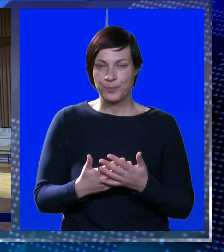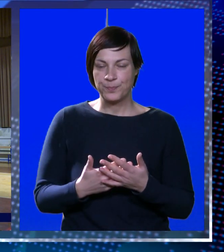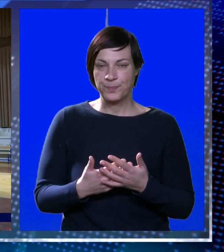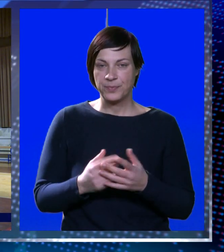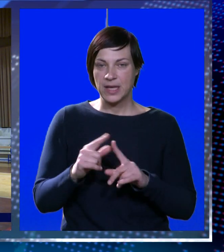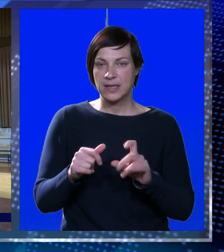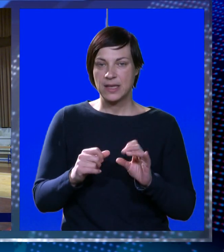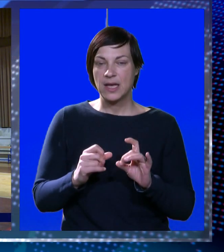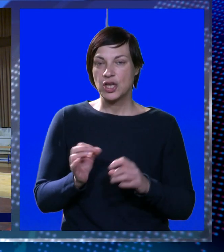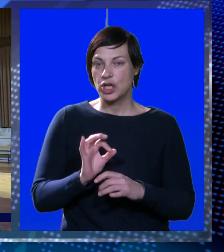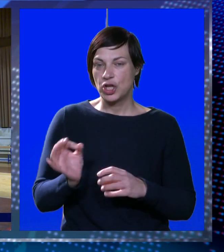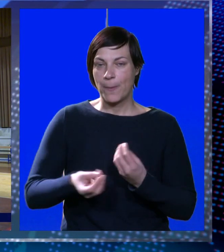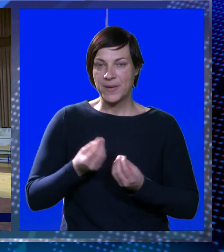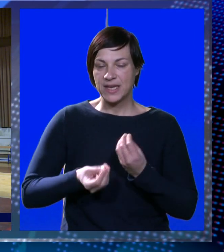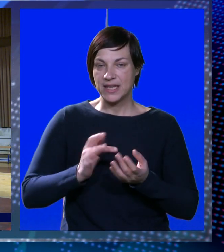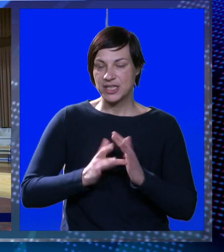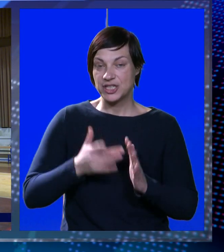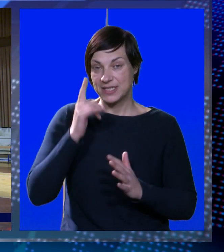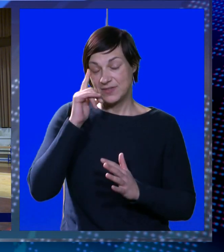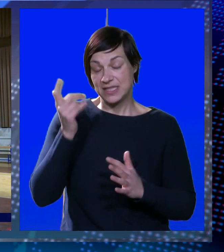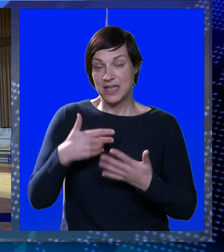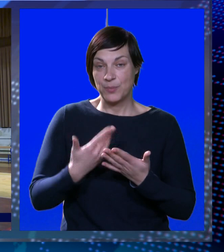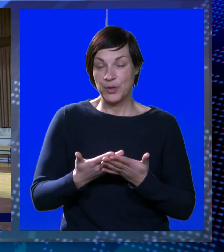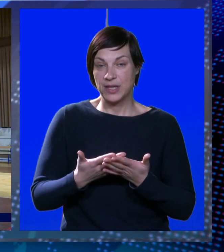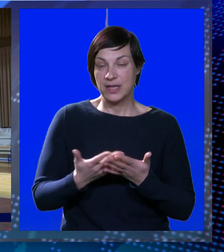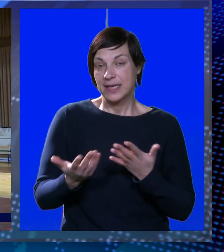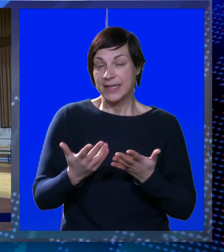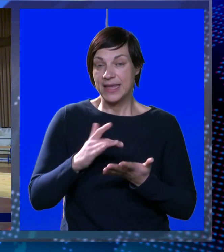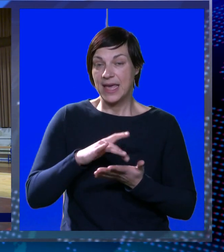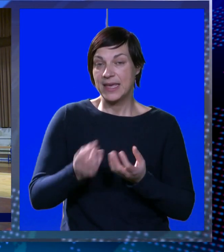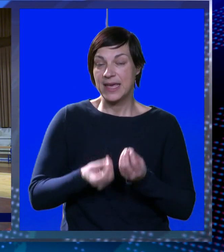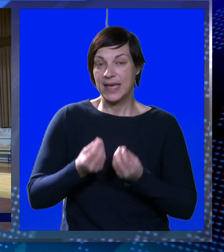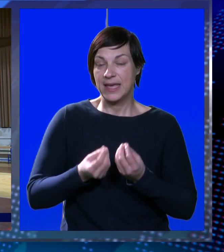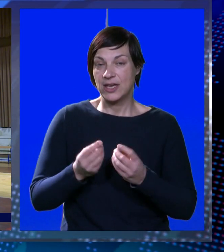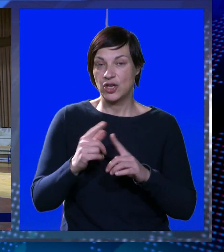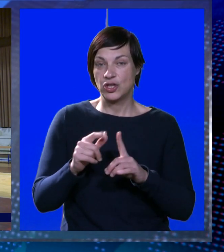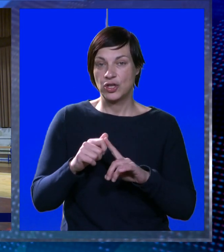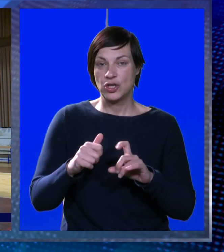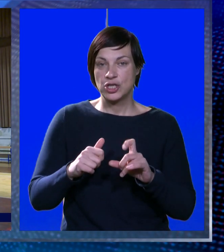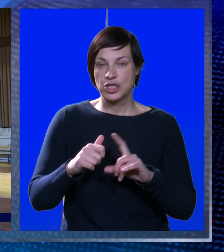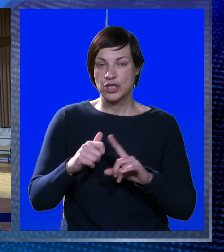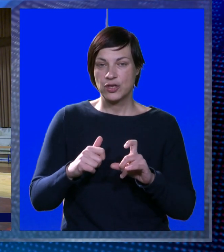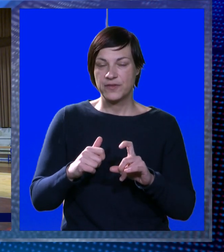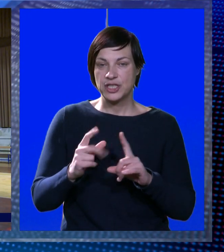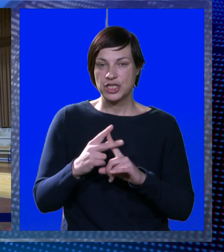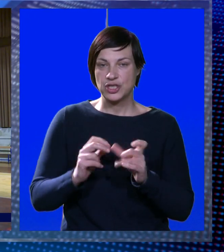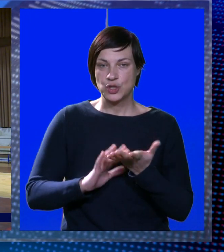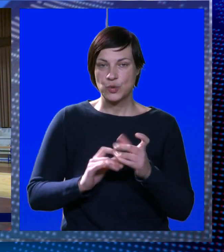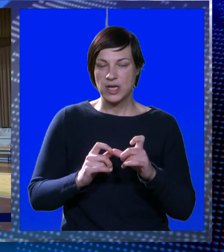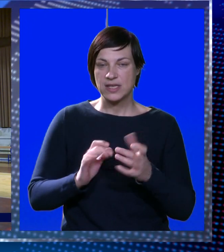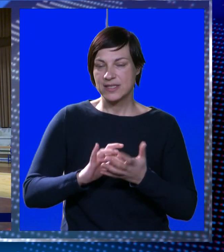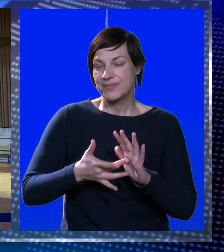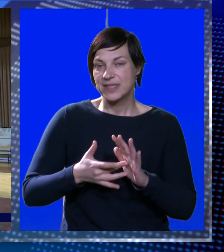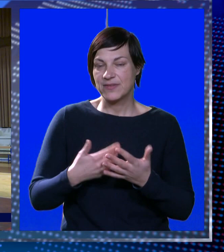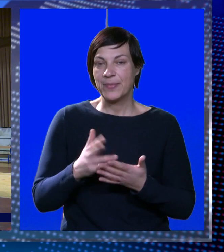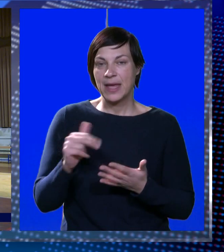sezonu. Dario je baš dobar igrač, svi znamo njegove gdje je igrao i sve. Totošković, Maro Đuraš,